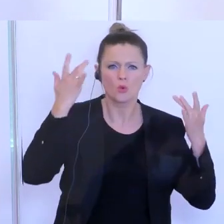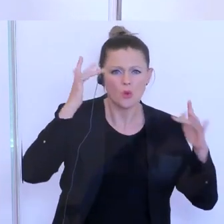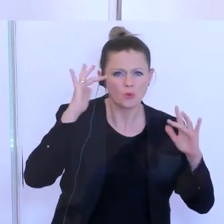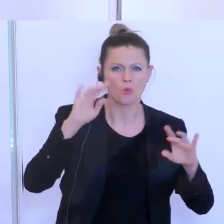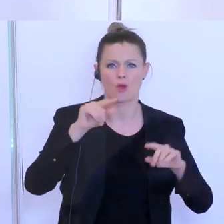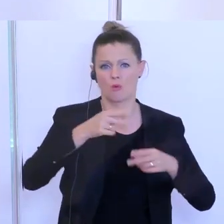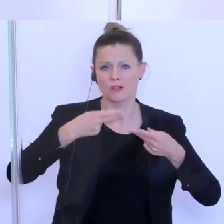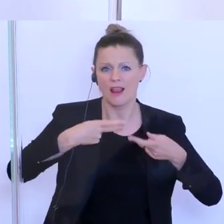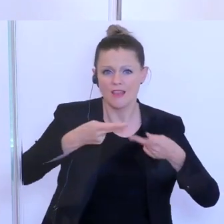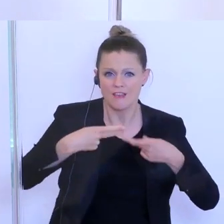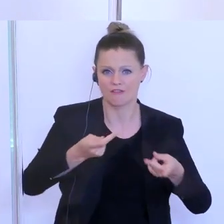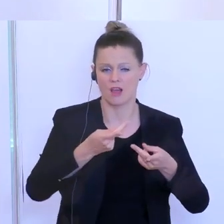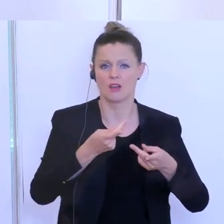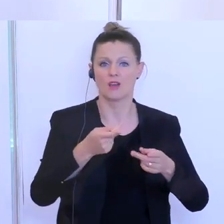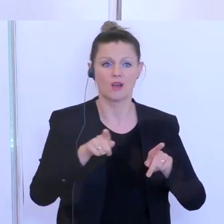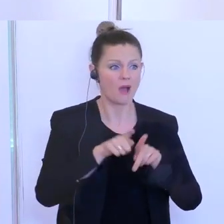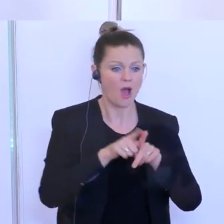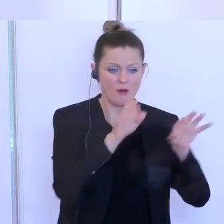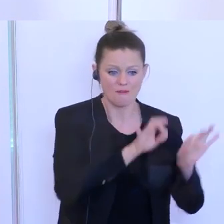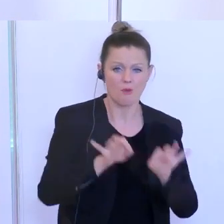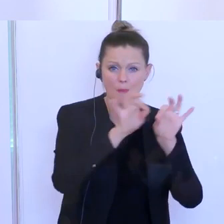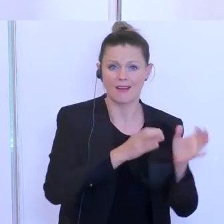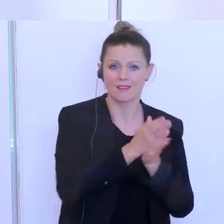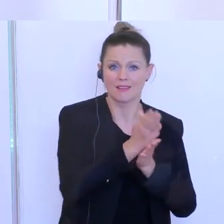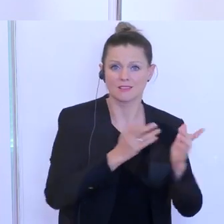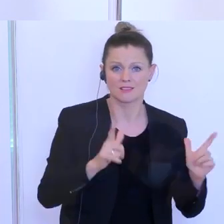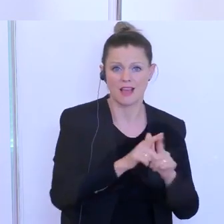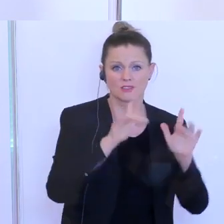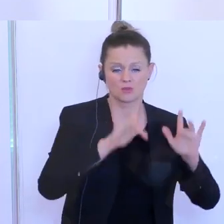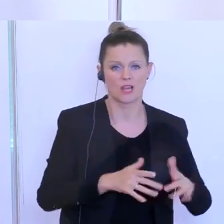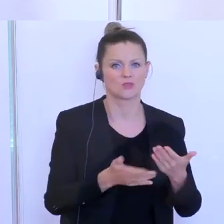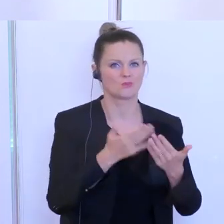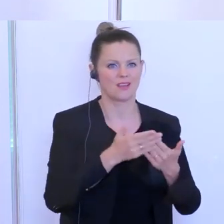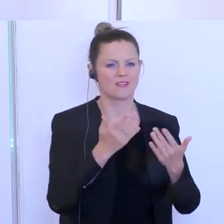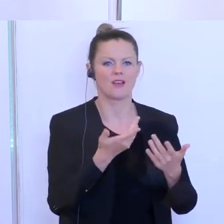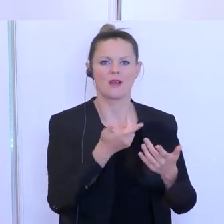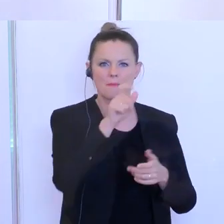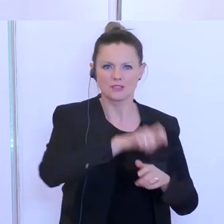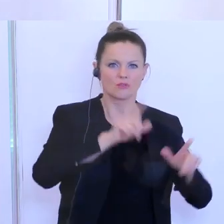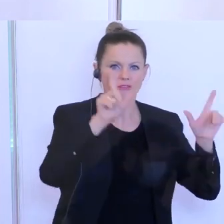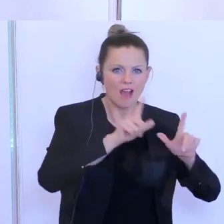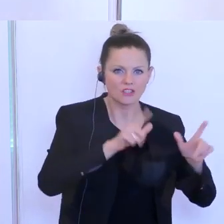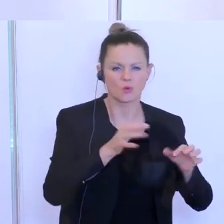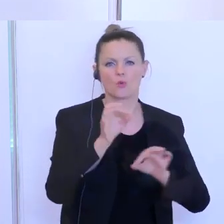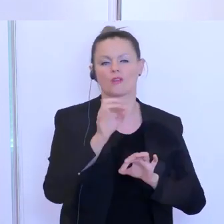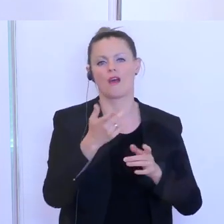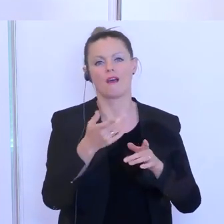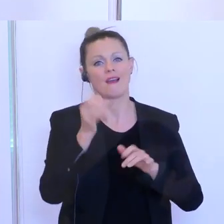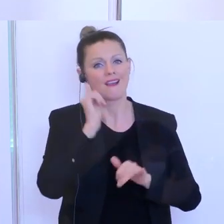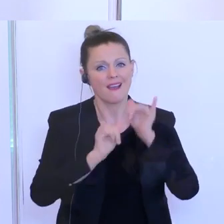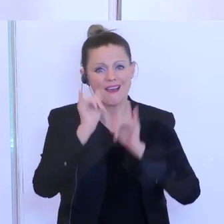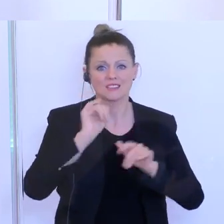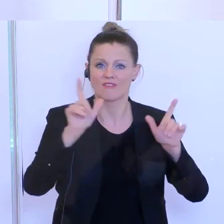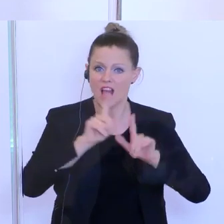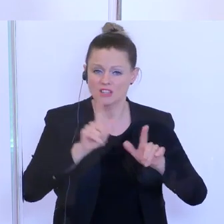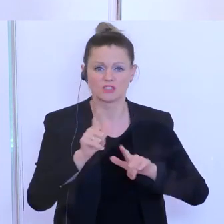Zulieferern dort, aber auch mit allen, die vorbereitende Dienstleistungen machen, wie Veranstalter, Eventveranstalter, Reiseveranstalter, Reisebüros, die das